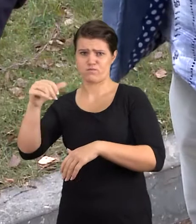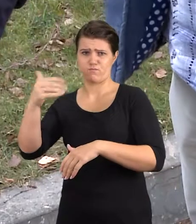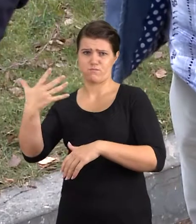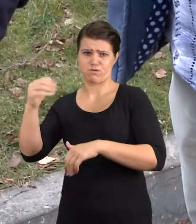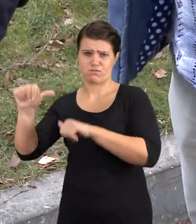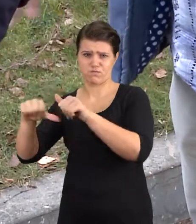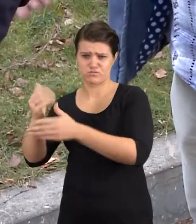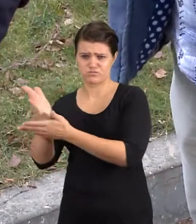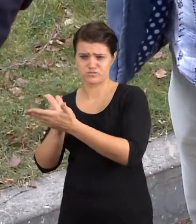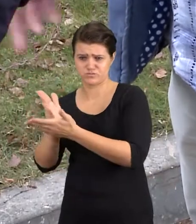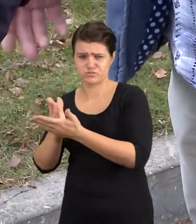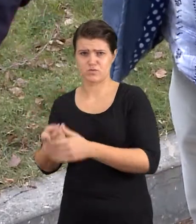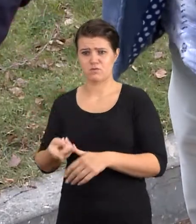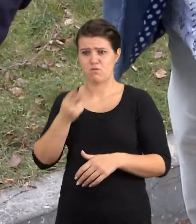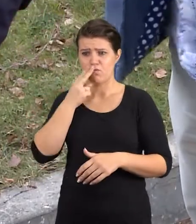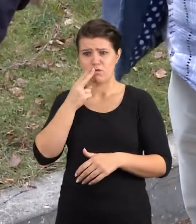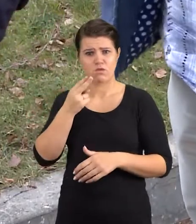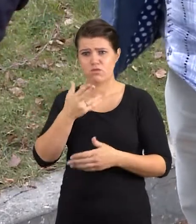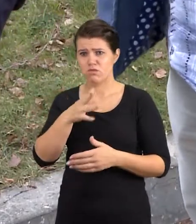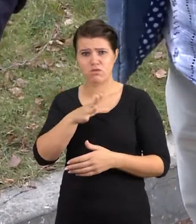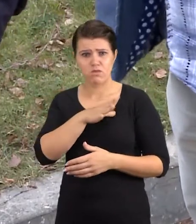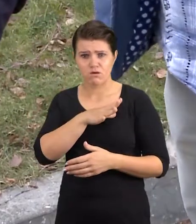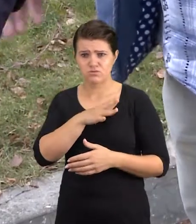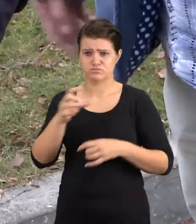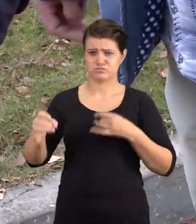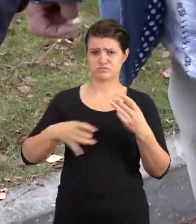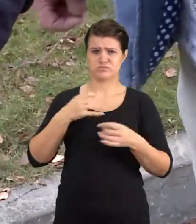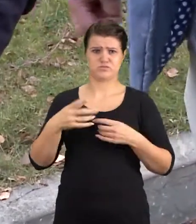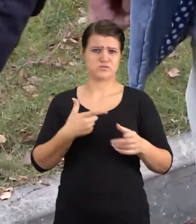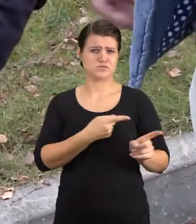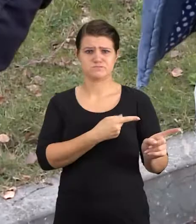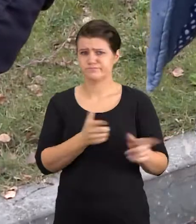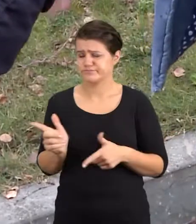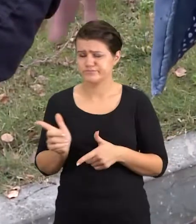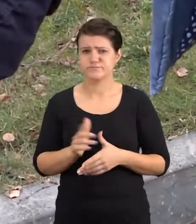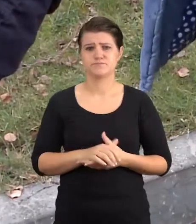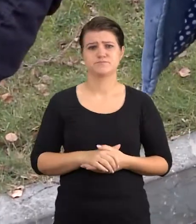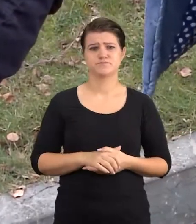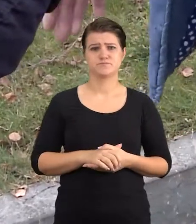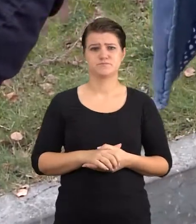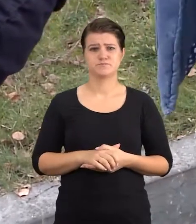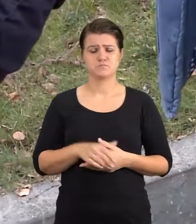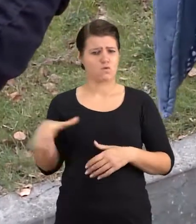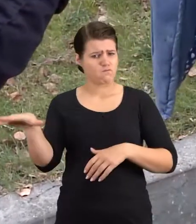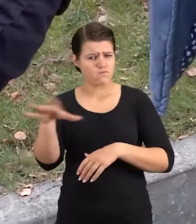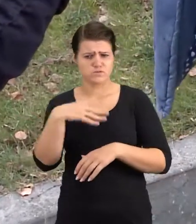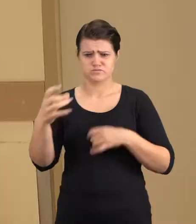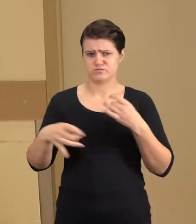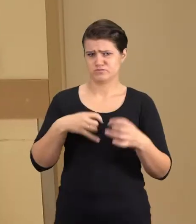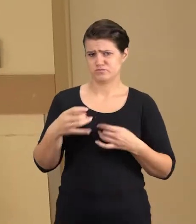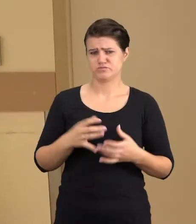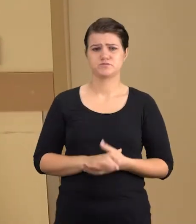rūkau į, neparūkau. Man stresas pasidarė iš karto. Baistaidas susidarė stresą, čia visiems ne man.